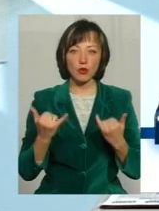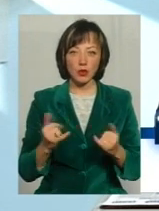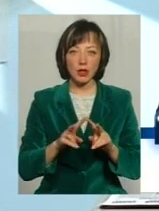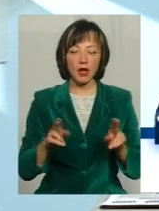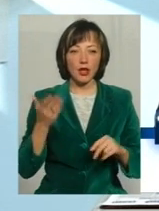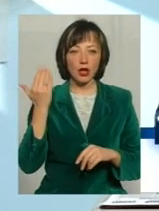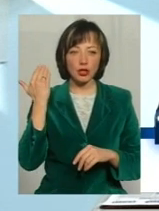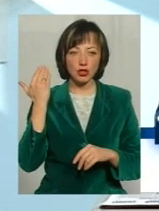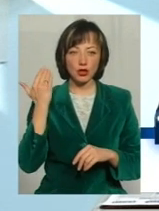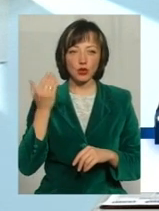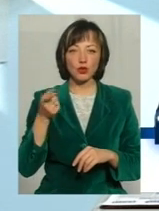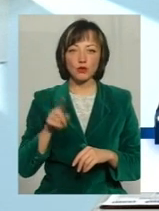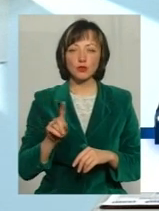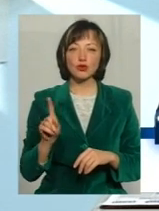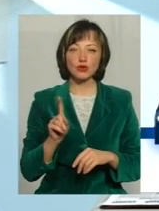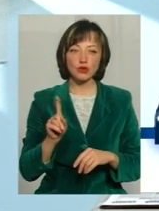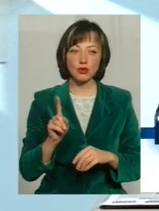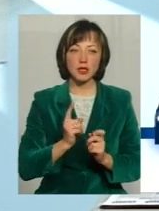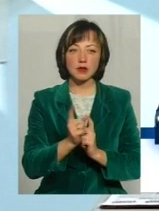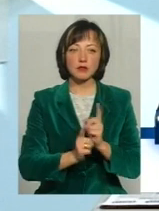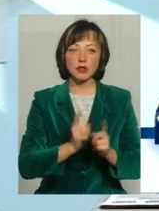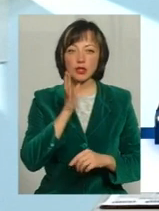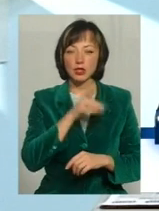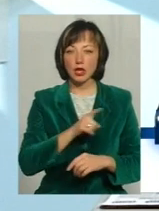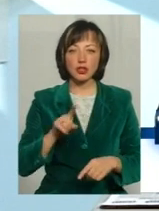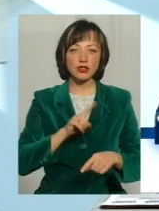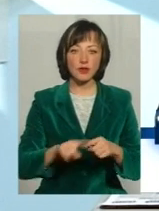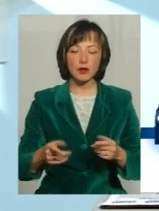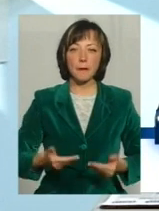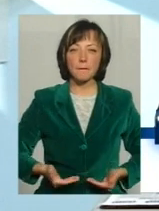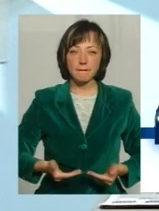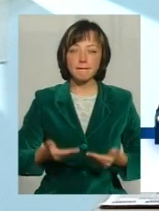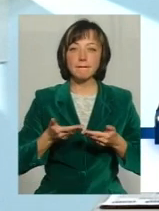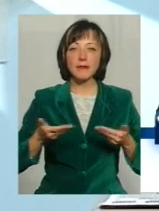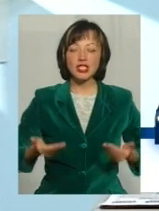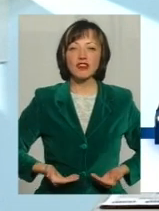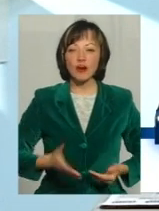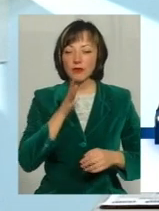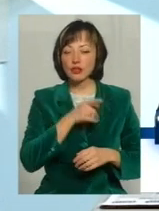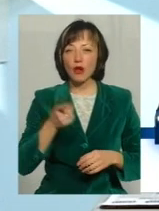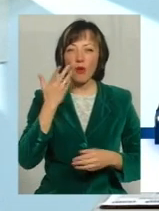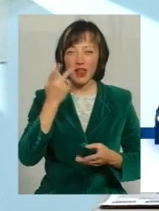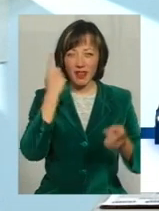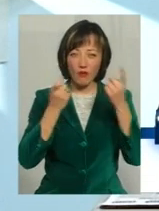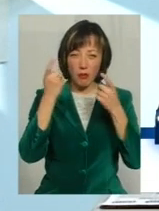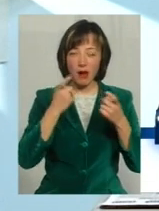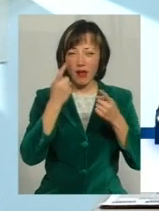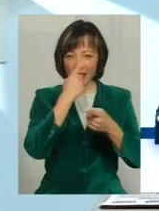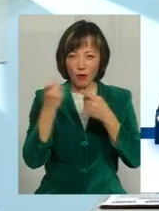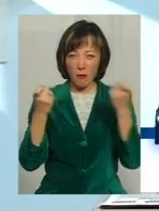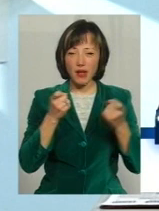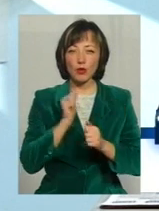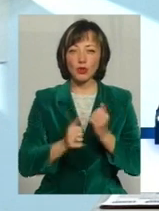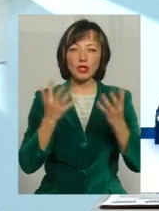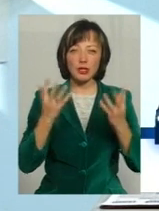раніше Тому що змінюється час дуже швидко Ми живемо в той час, коли інформаційний потік кожного дня надає